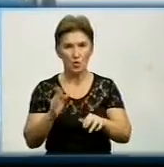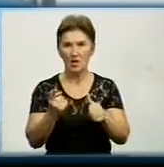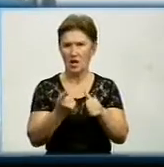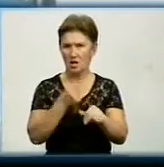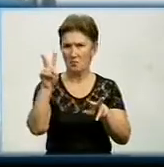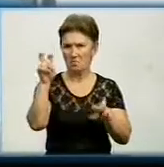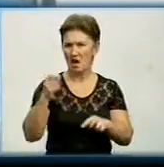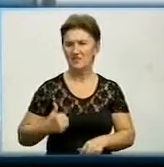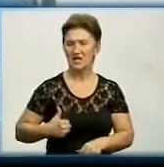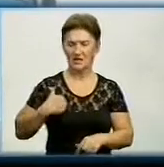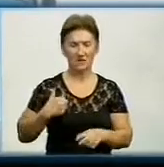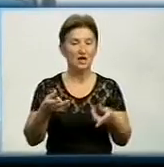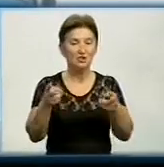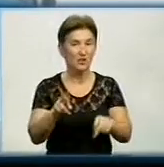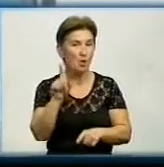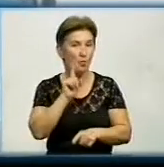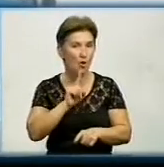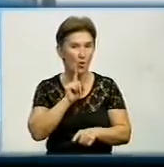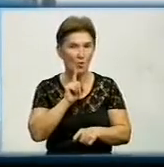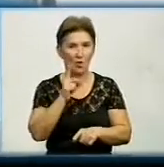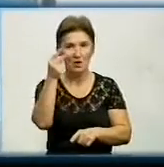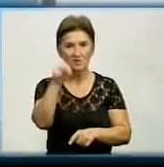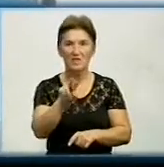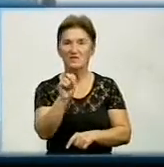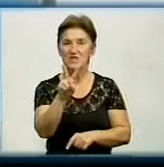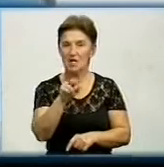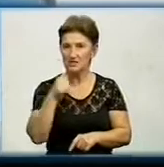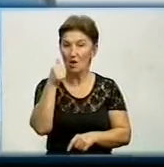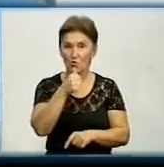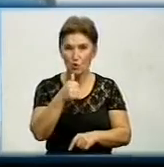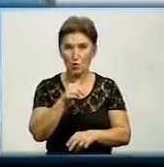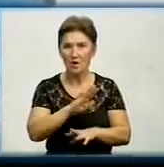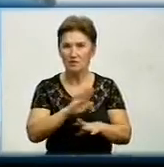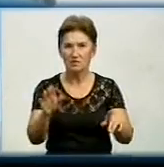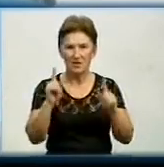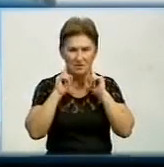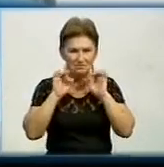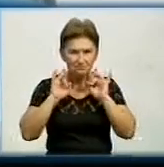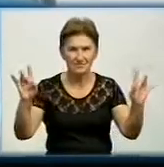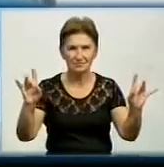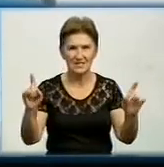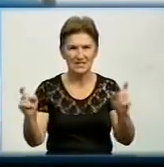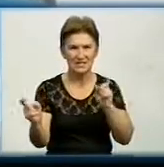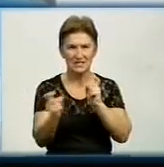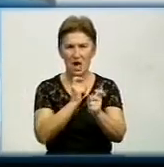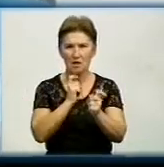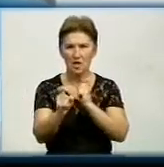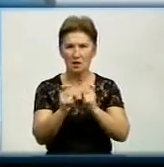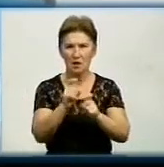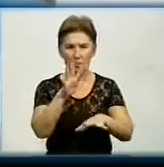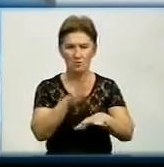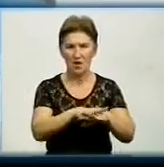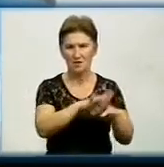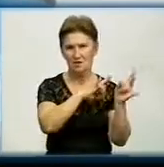залишилось. Аж поки у 2012 році на Кірвоградщині не вибухнув скандал. Банк кинув людей на